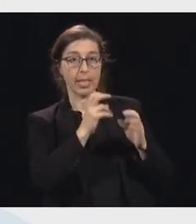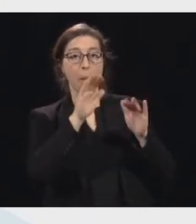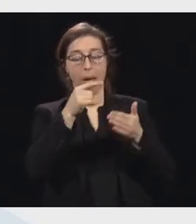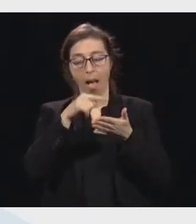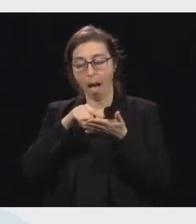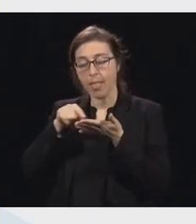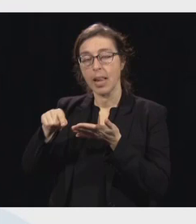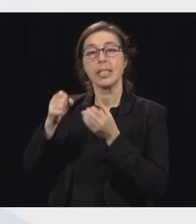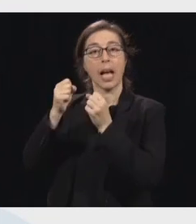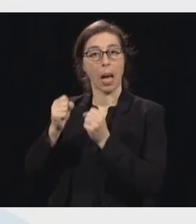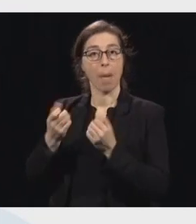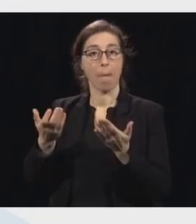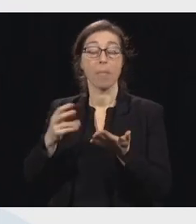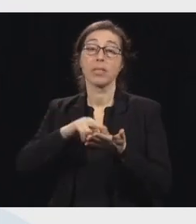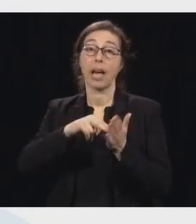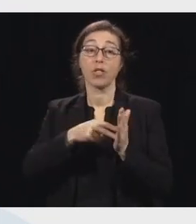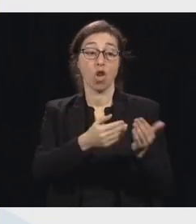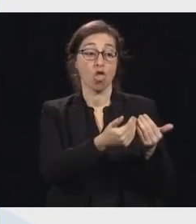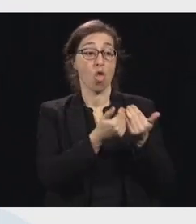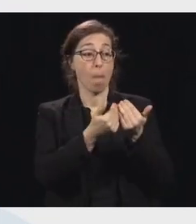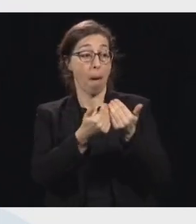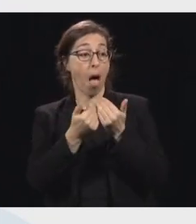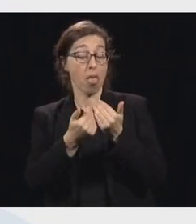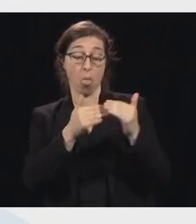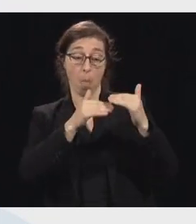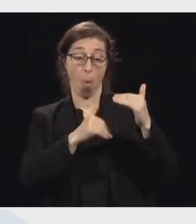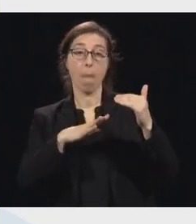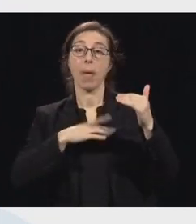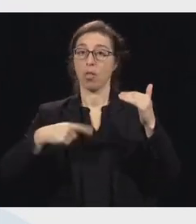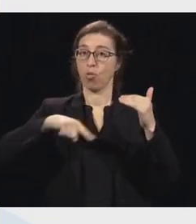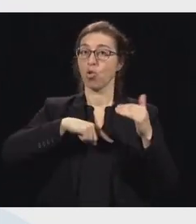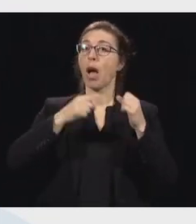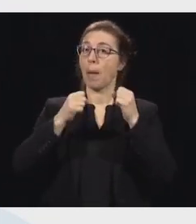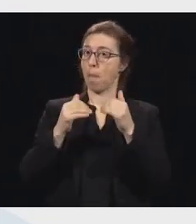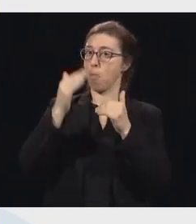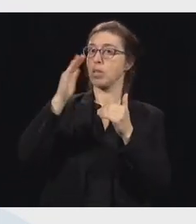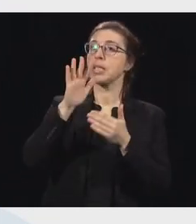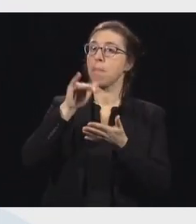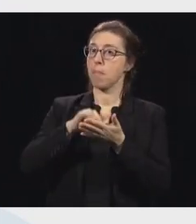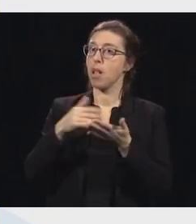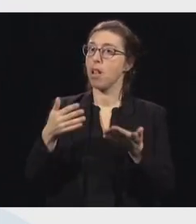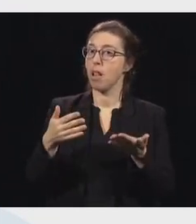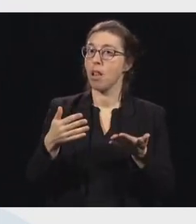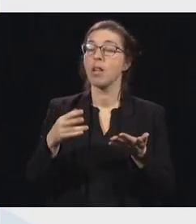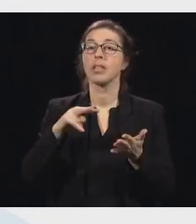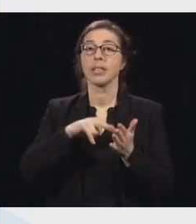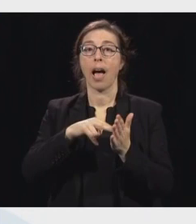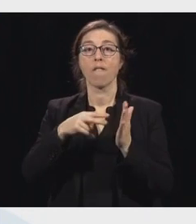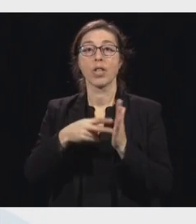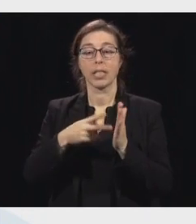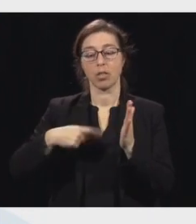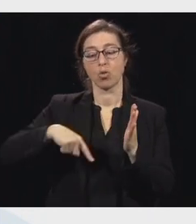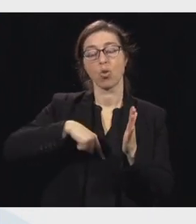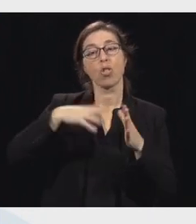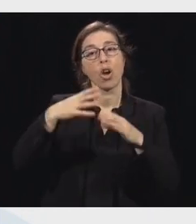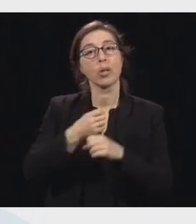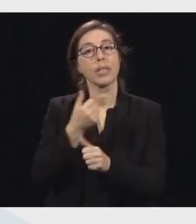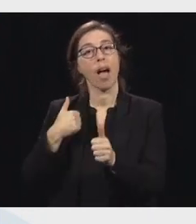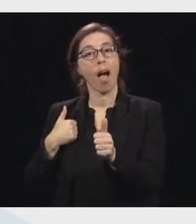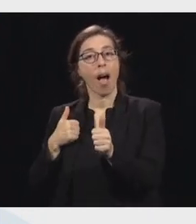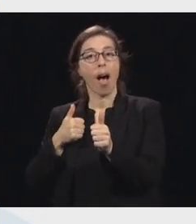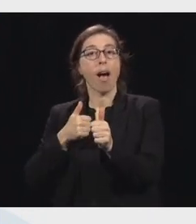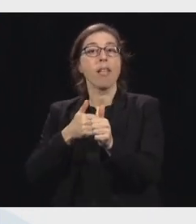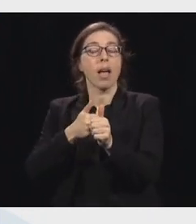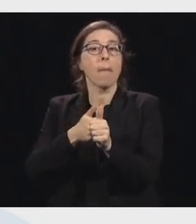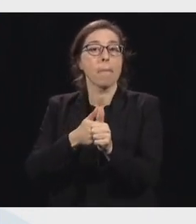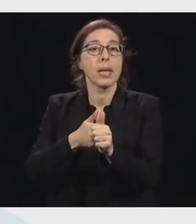Donc, ça excède la demande. Donc, on a réussi de ce côté-là à rattraper un peu ceux qui